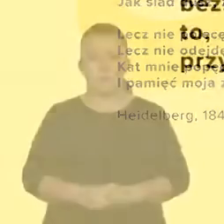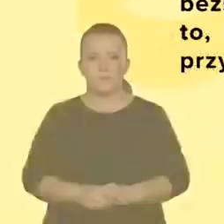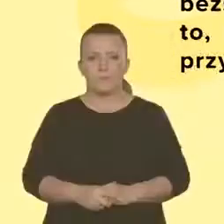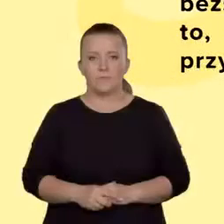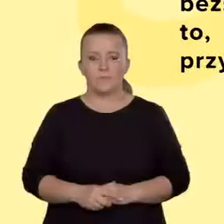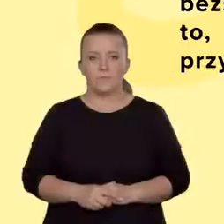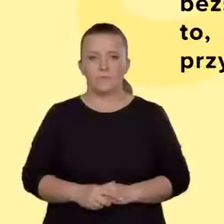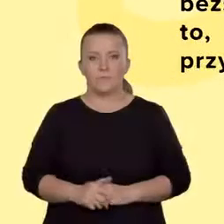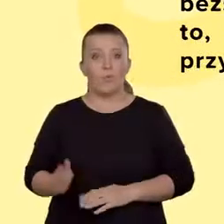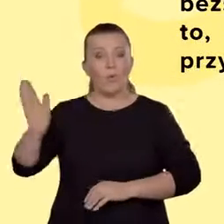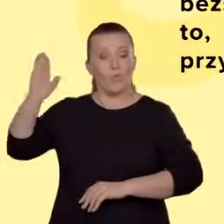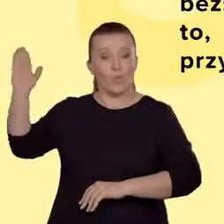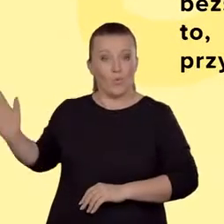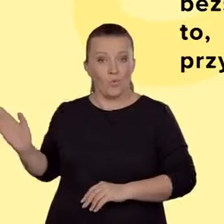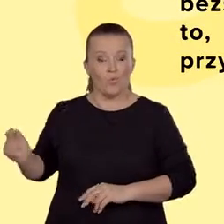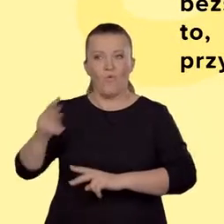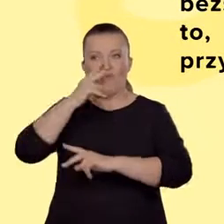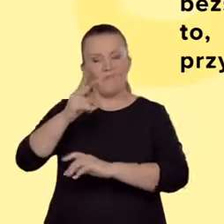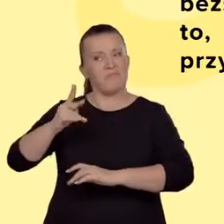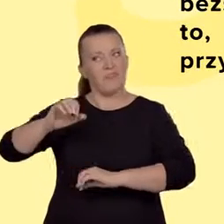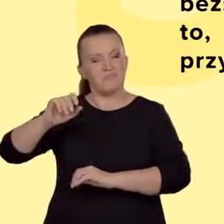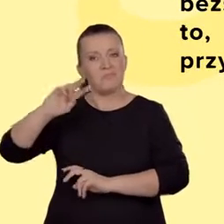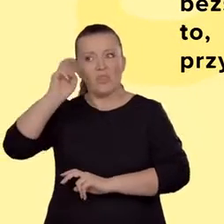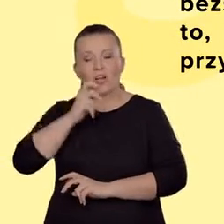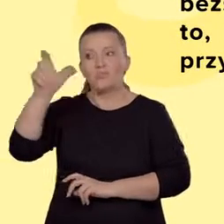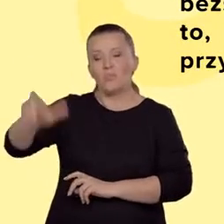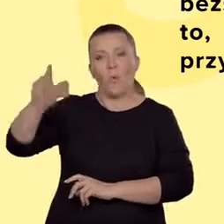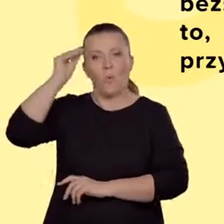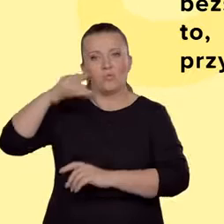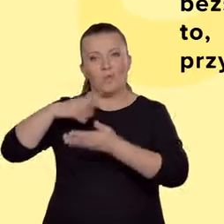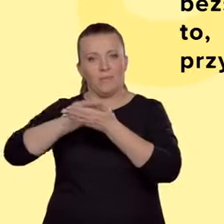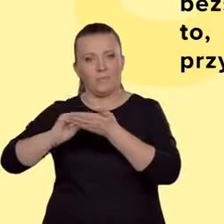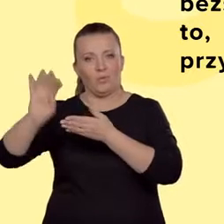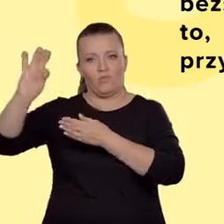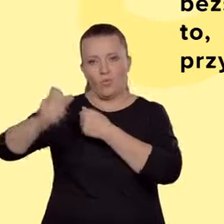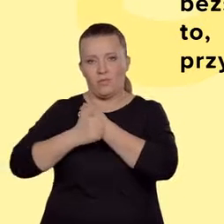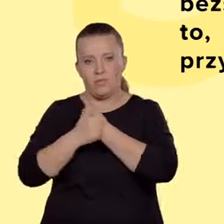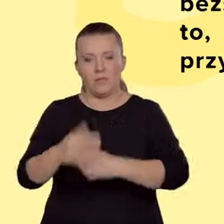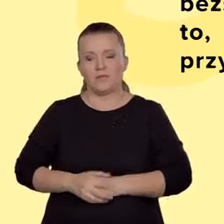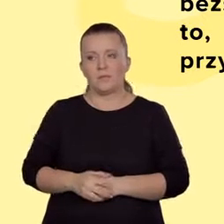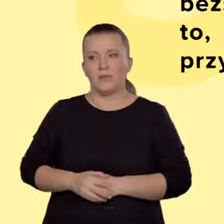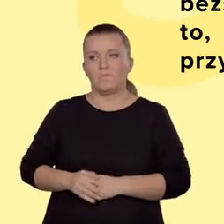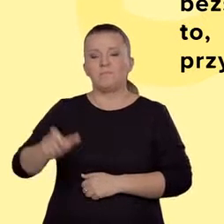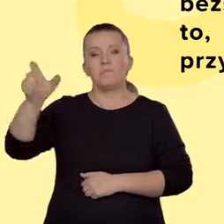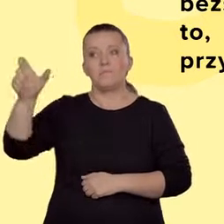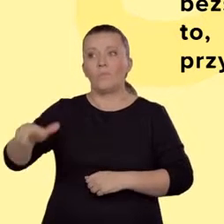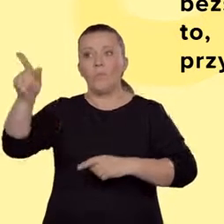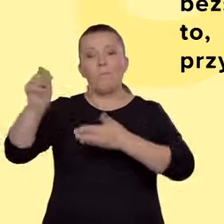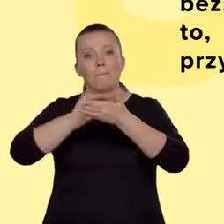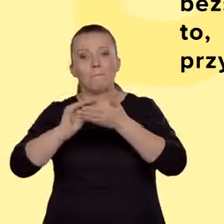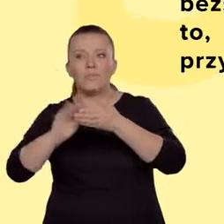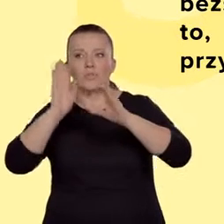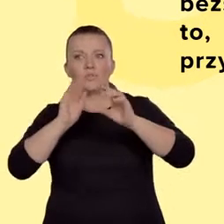Na planszy mamy przykład interesującej propozycji interpretacyjnej, która pojawia się we wstępie pracy. Autor wraca do swojego konceptu na jej końcu.